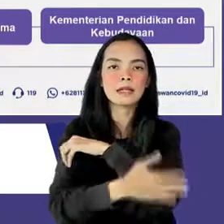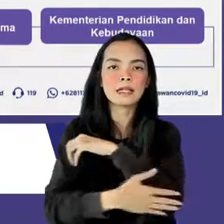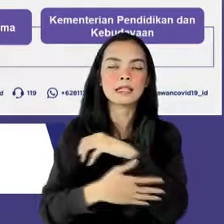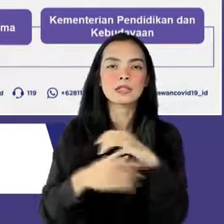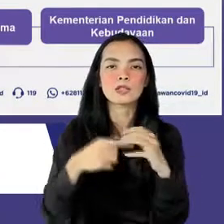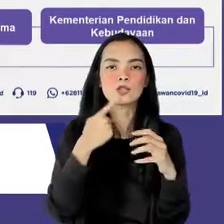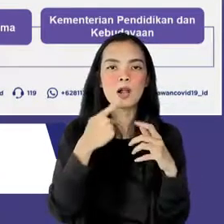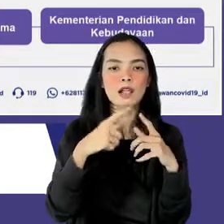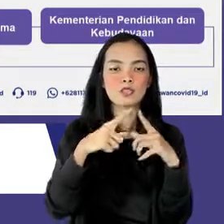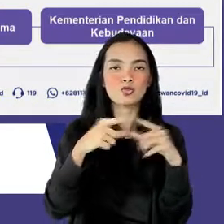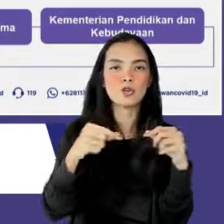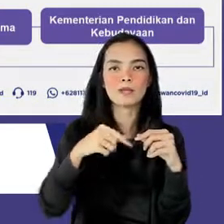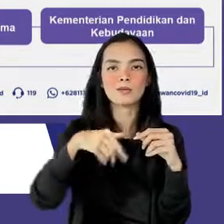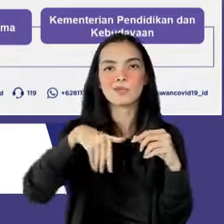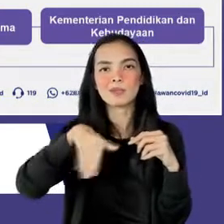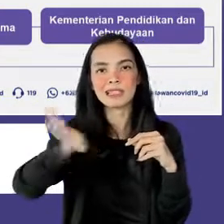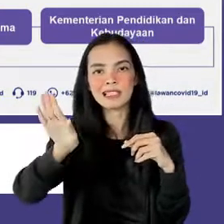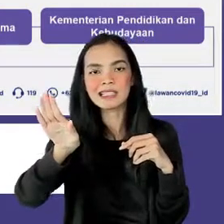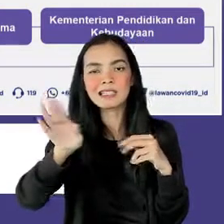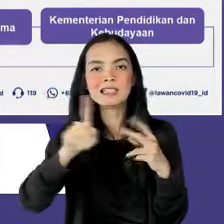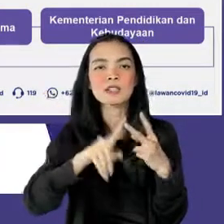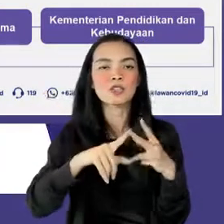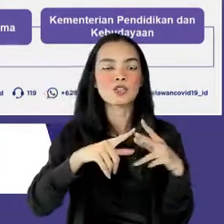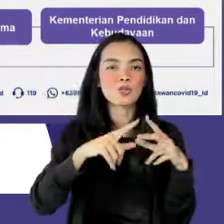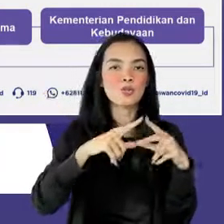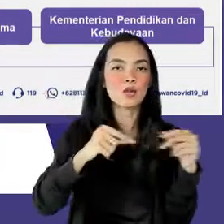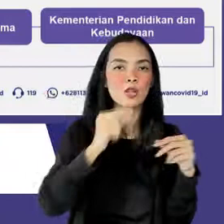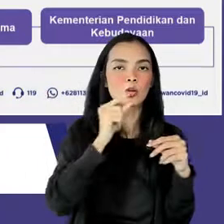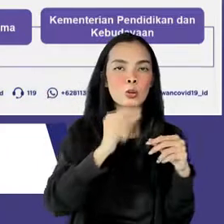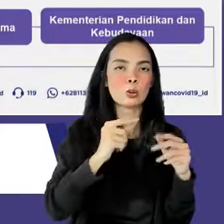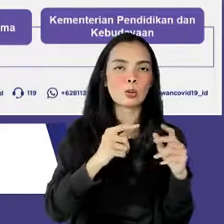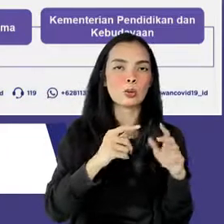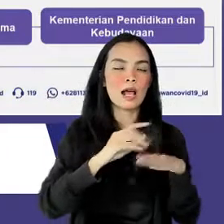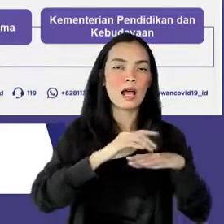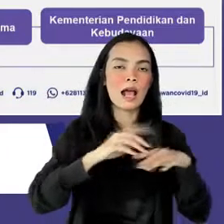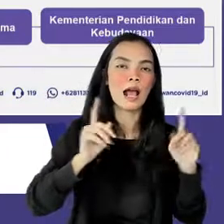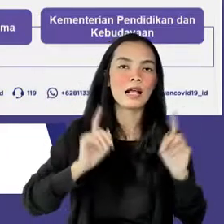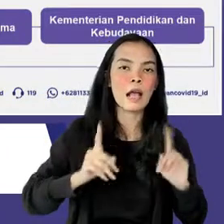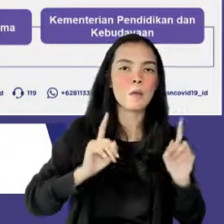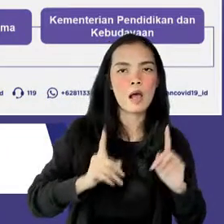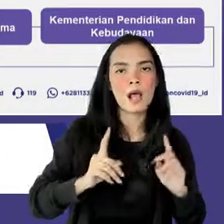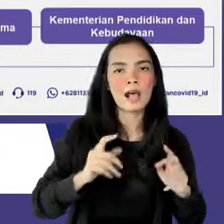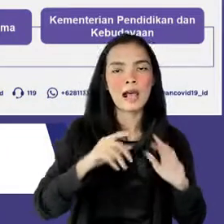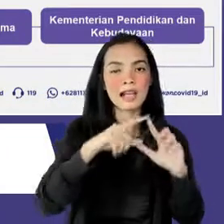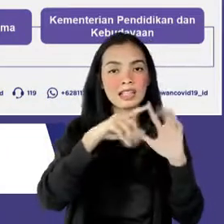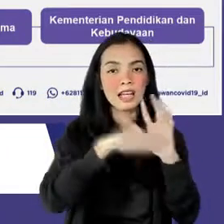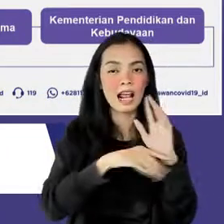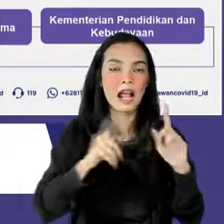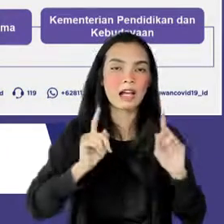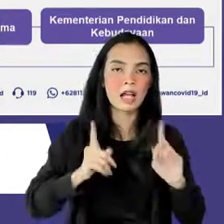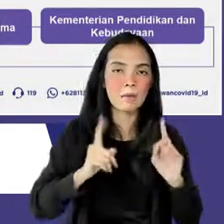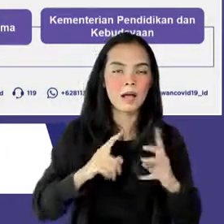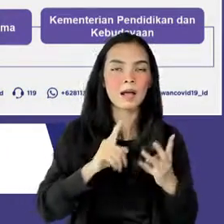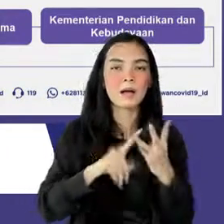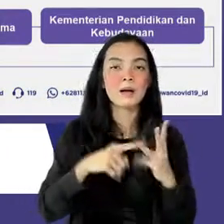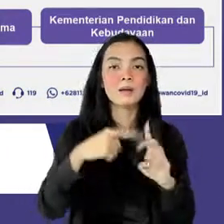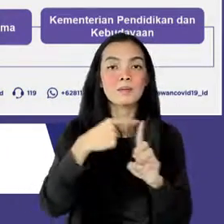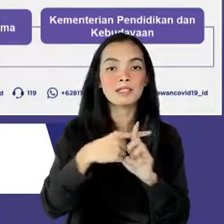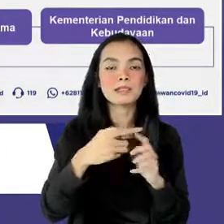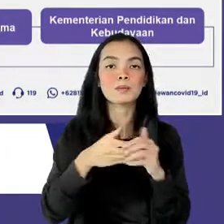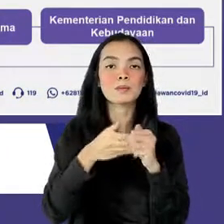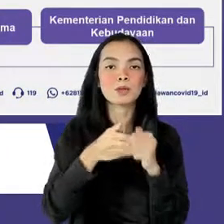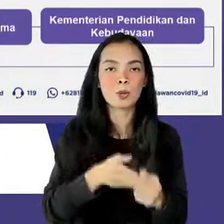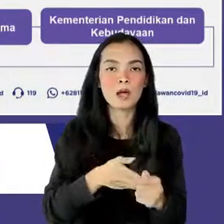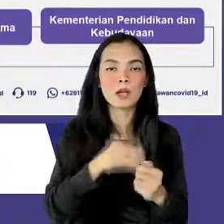Perjalanan, Surat Edaran Kegiatan Peribadatan dan Tradisi Keagamaan, Sampai Pedoman dalam menjalankan